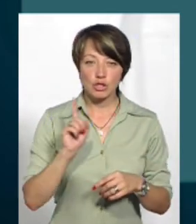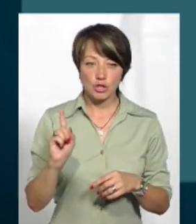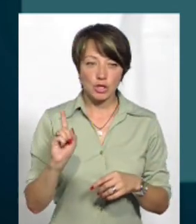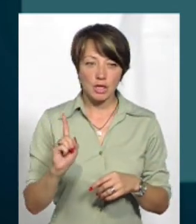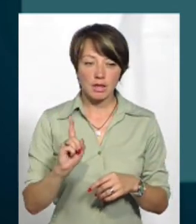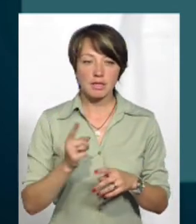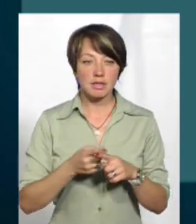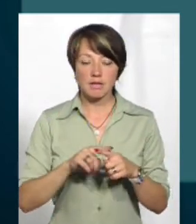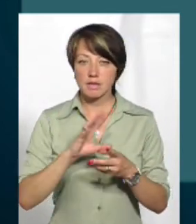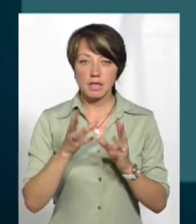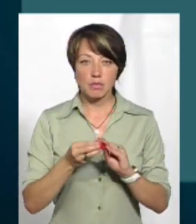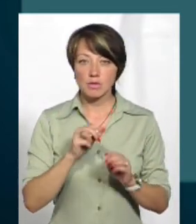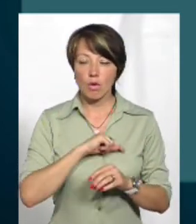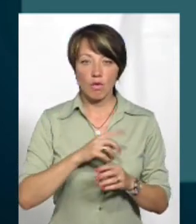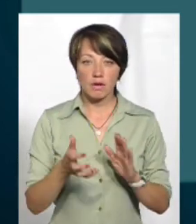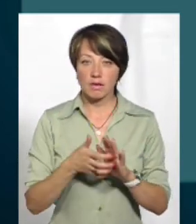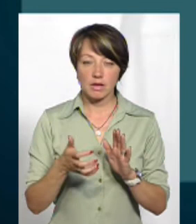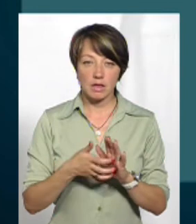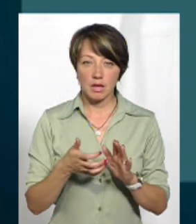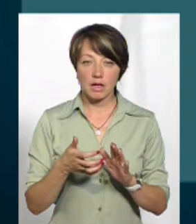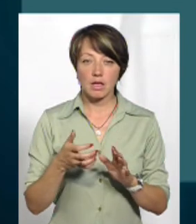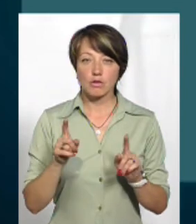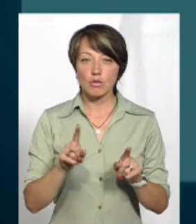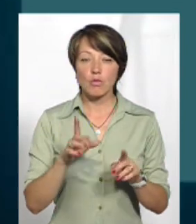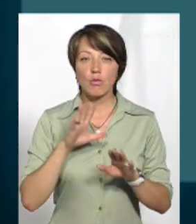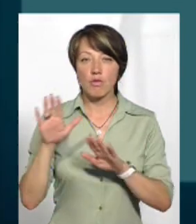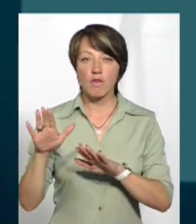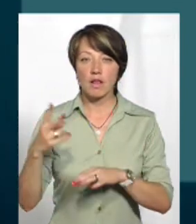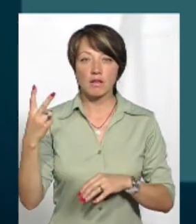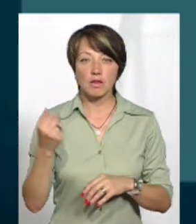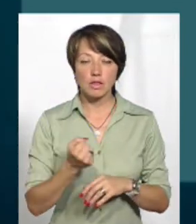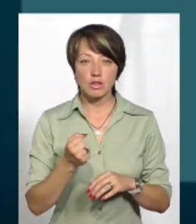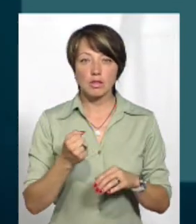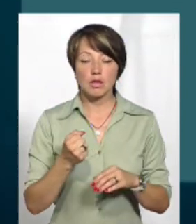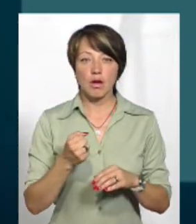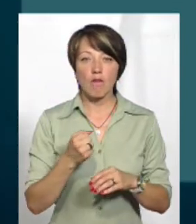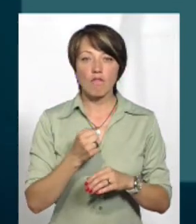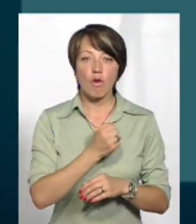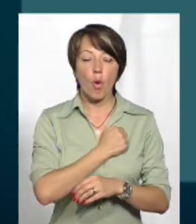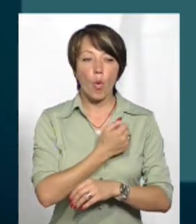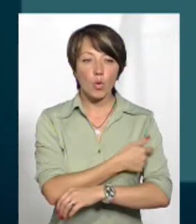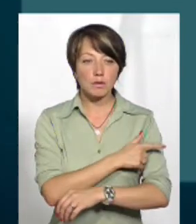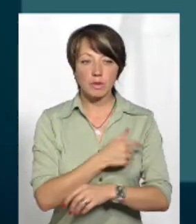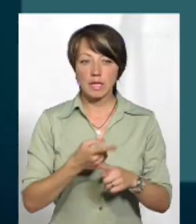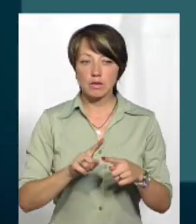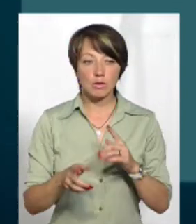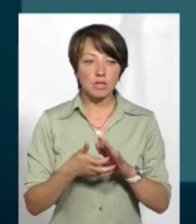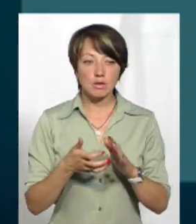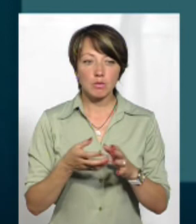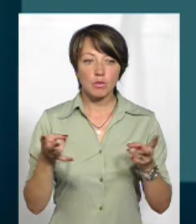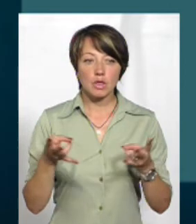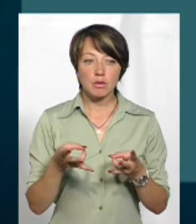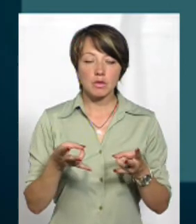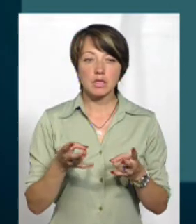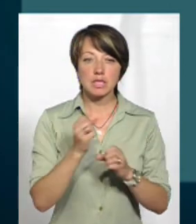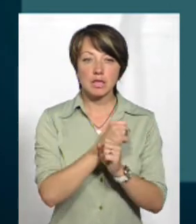Психологічна це взагалі. Психологів не вистачає. Те, що вони побували там два тижні в госпіталі, цього недостатньо. Їм потрібні якісь